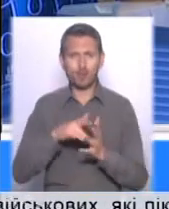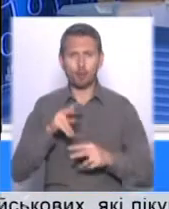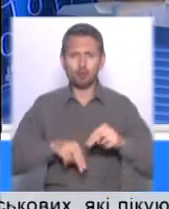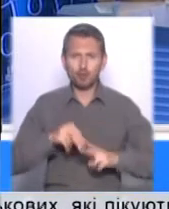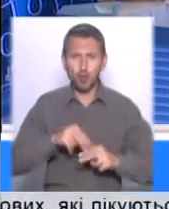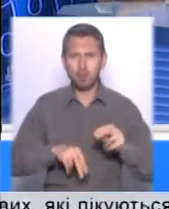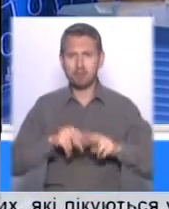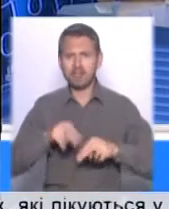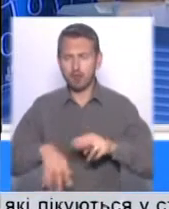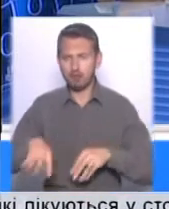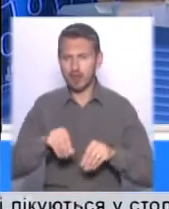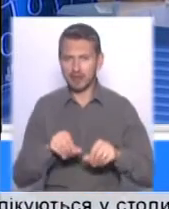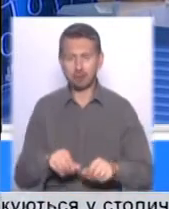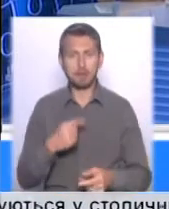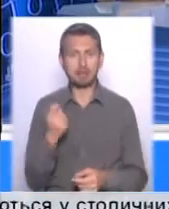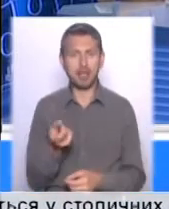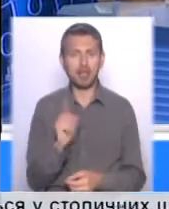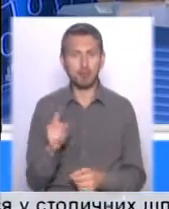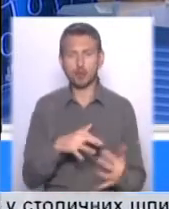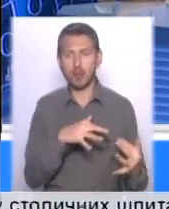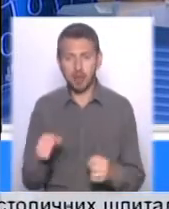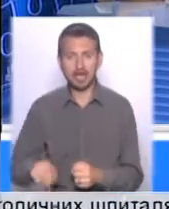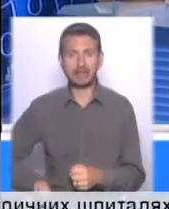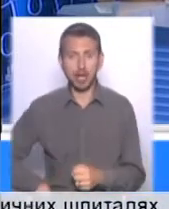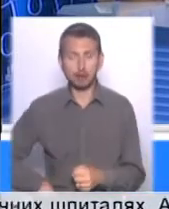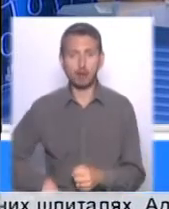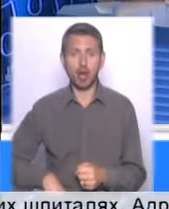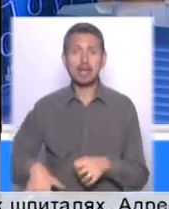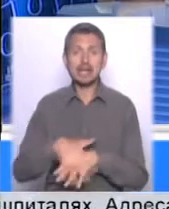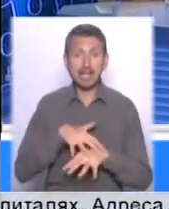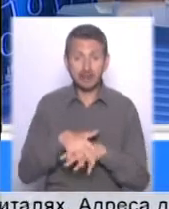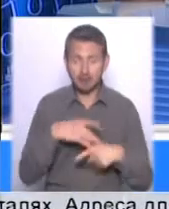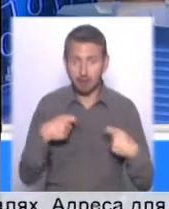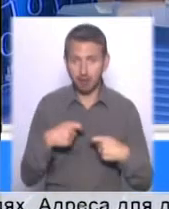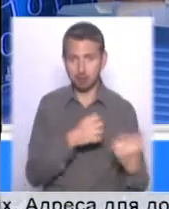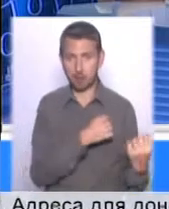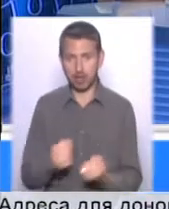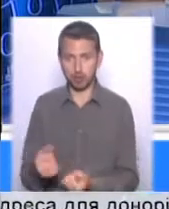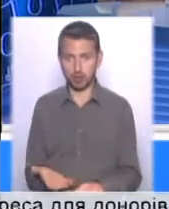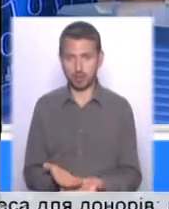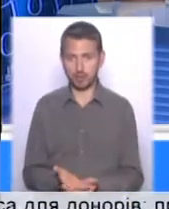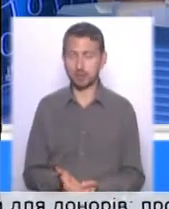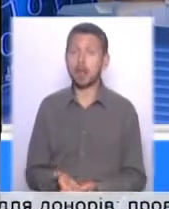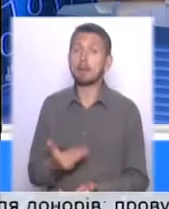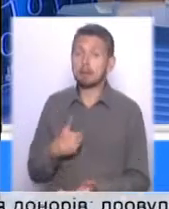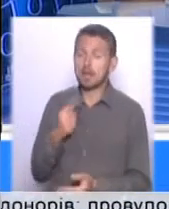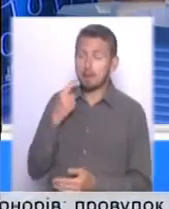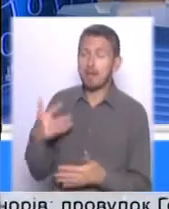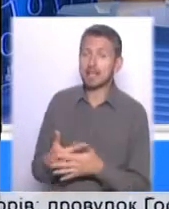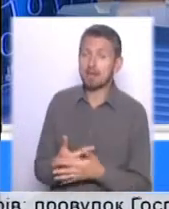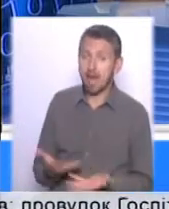що у нас позабирали все. Так він відділить директора ринку працянув. Ви розумієте, одні олігархи. Ми то понімаємо.